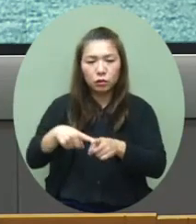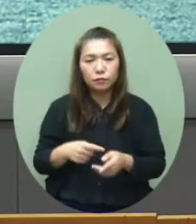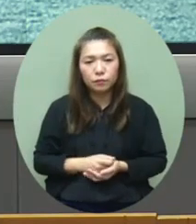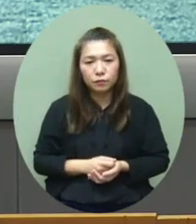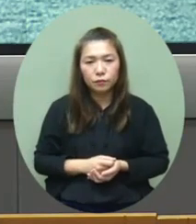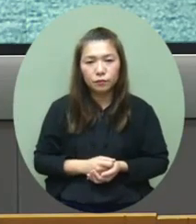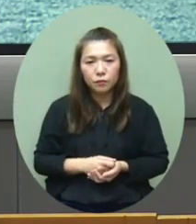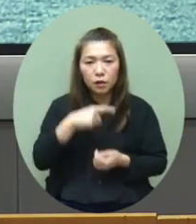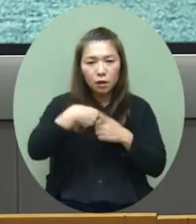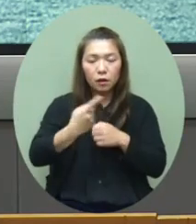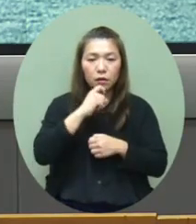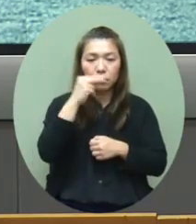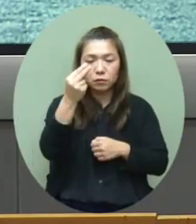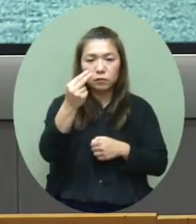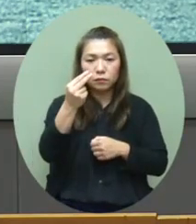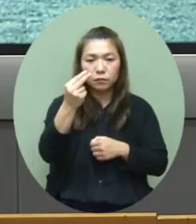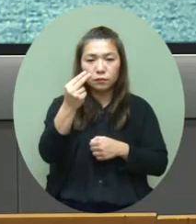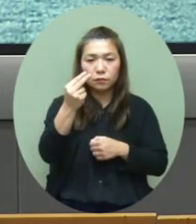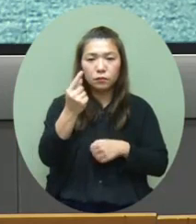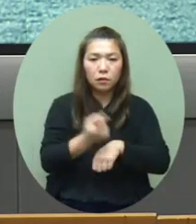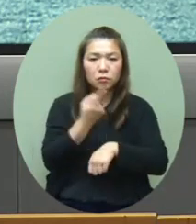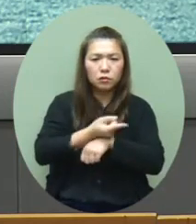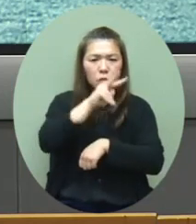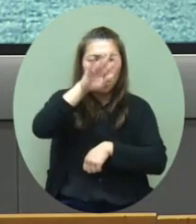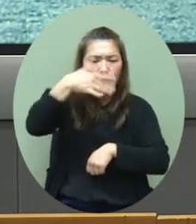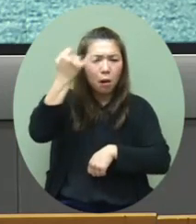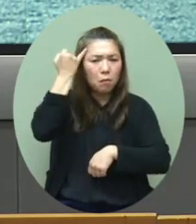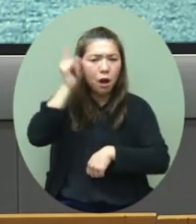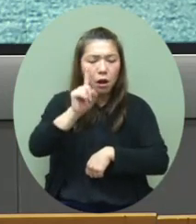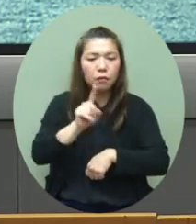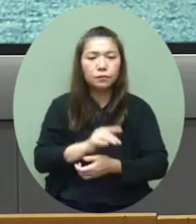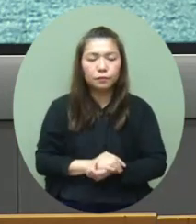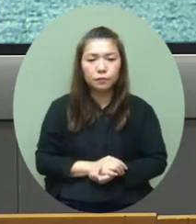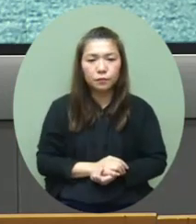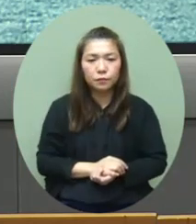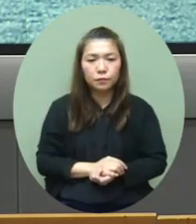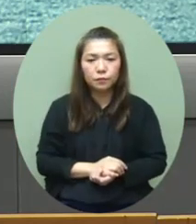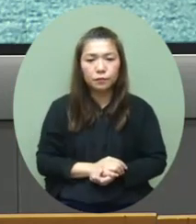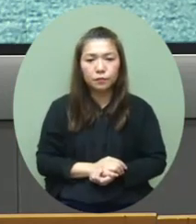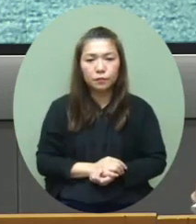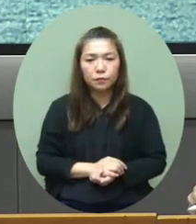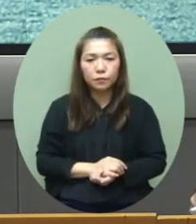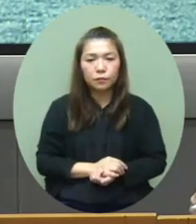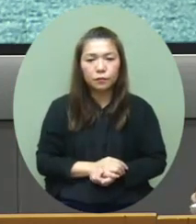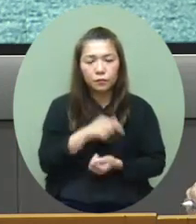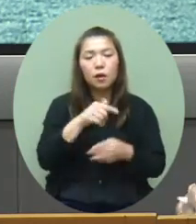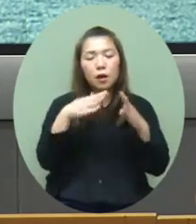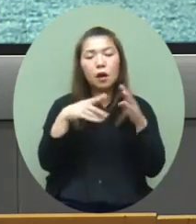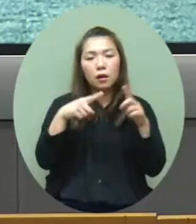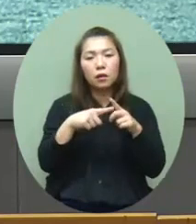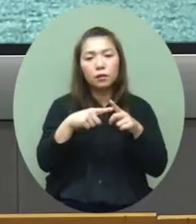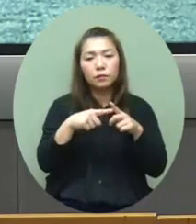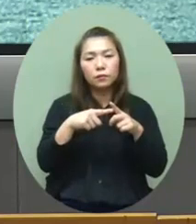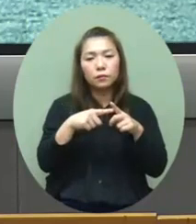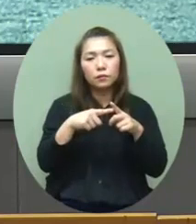另外还有7个暂时找不到源头的个案还有他们的家人即